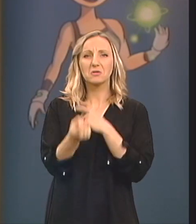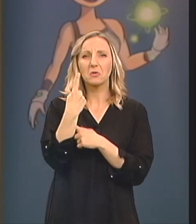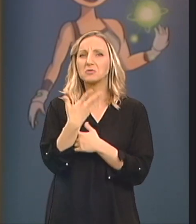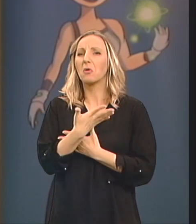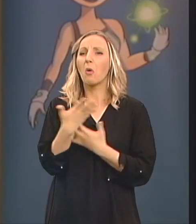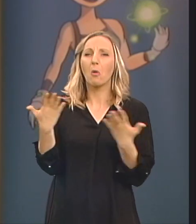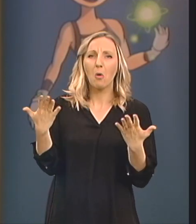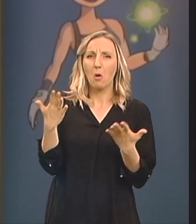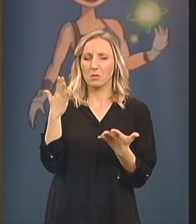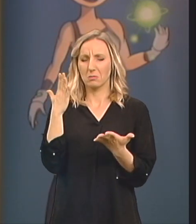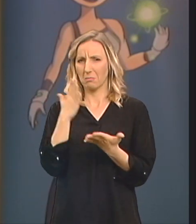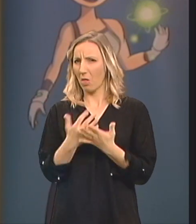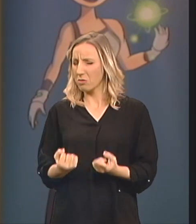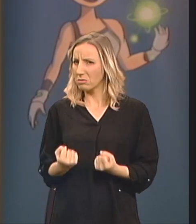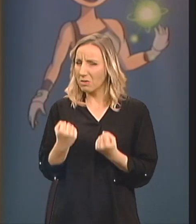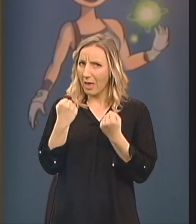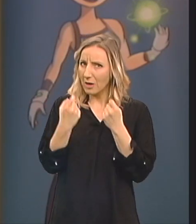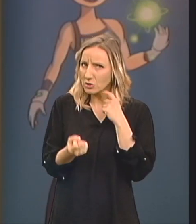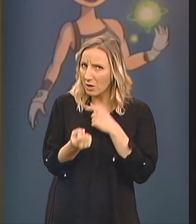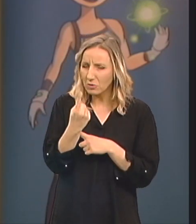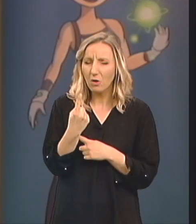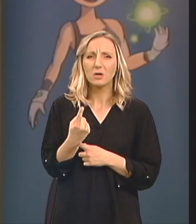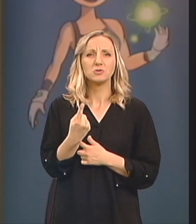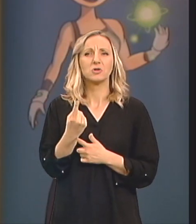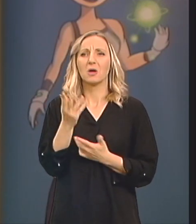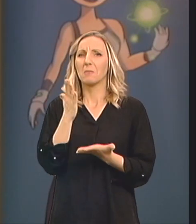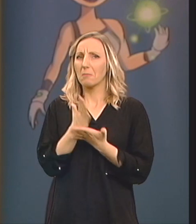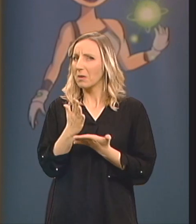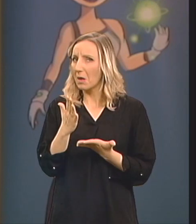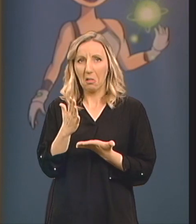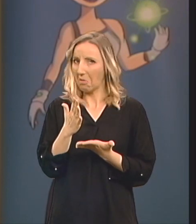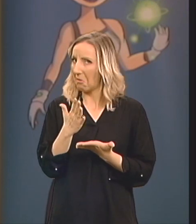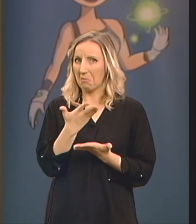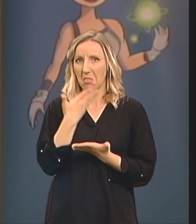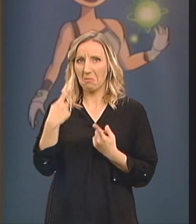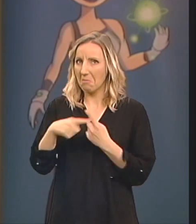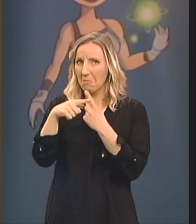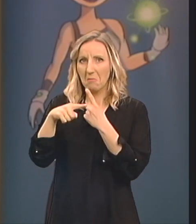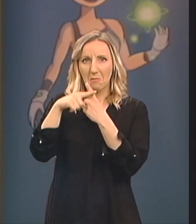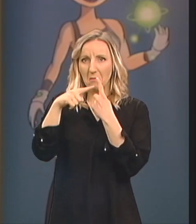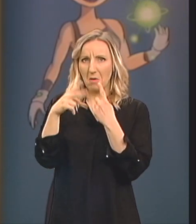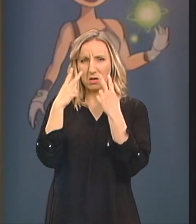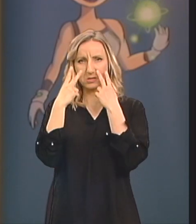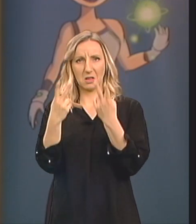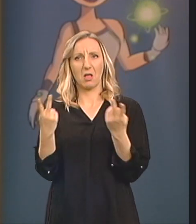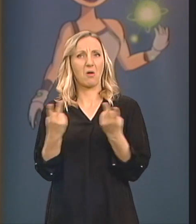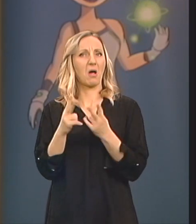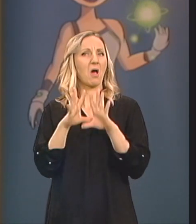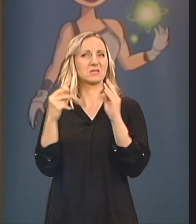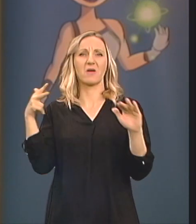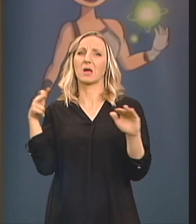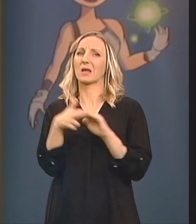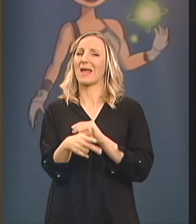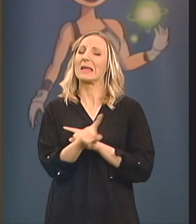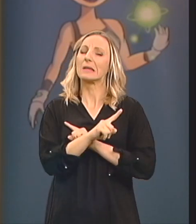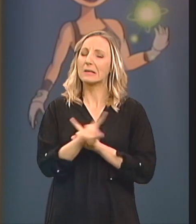god bilo teško Koliko god bilo beznadežno i izgledalo kao da je svemu kraj